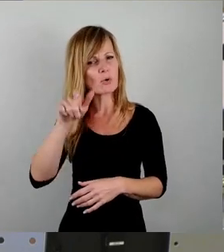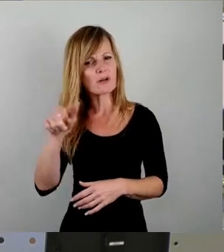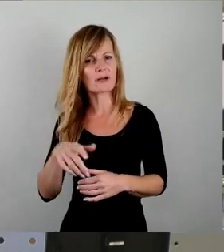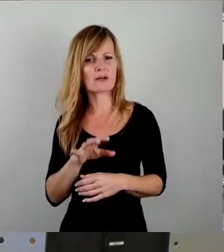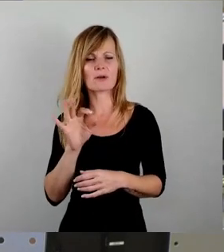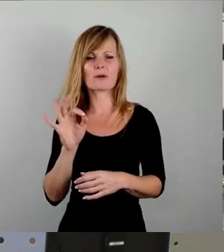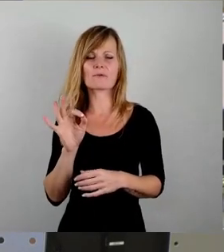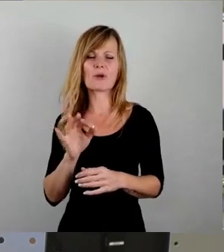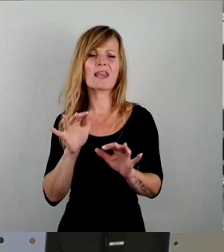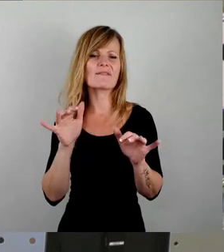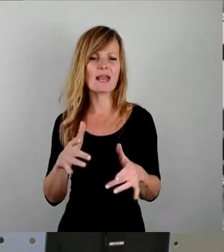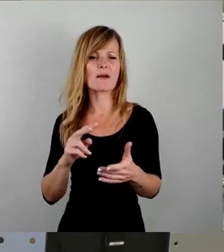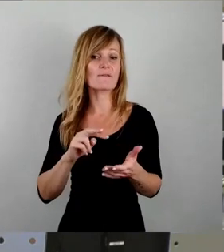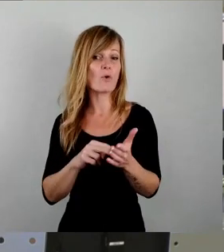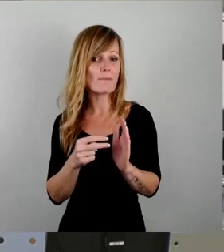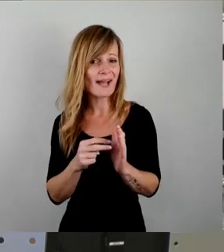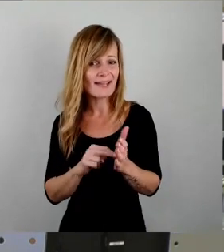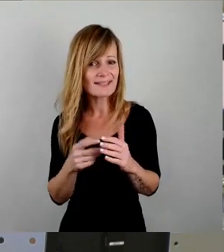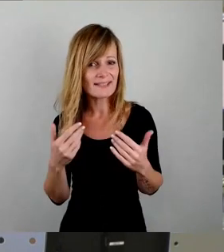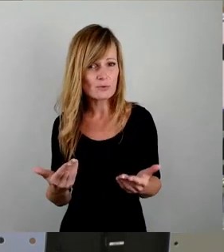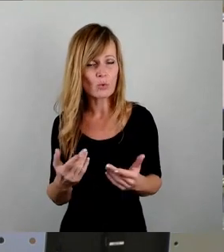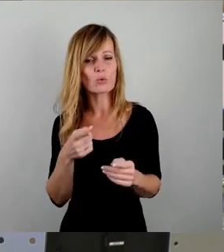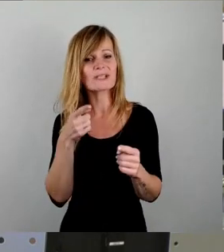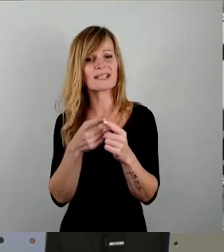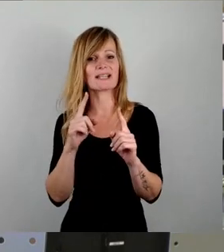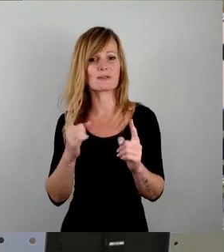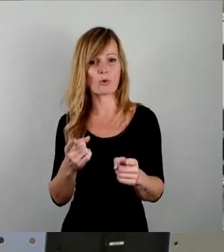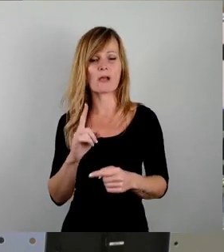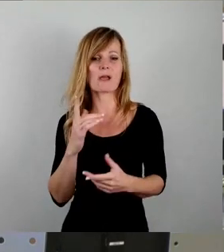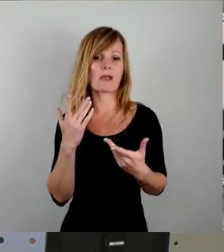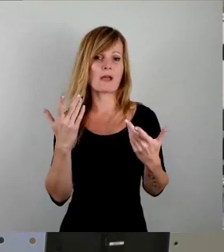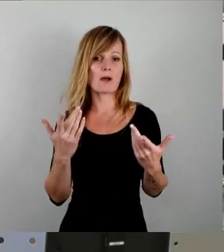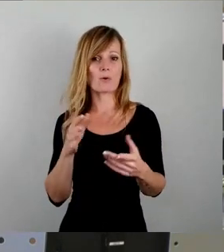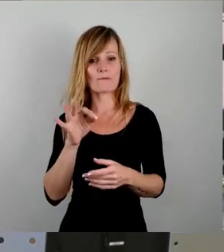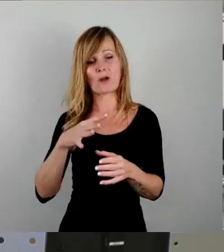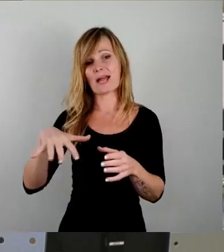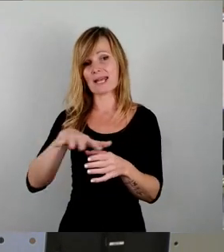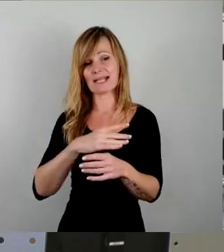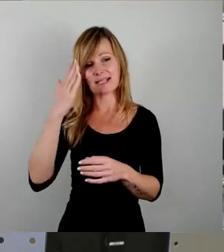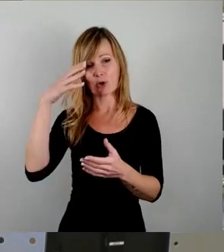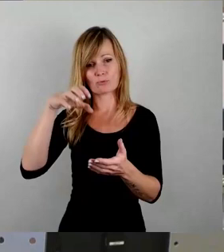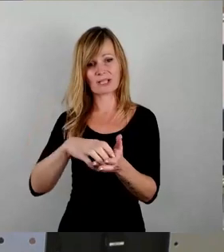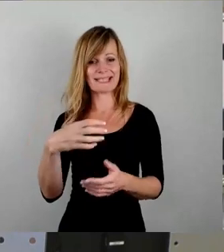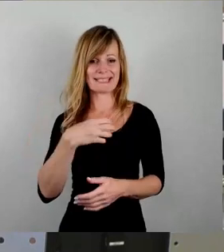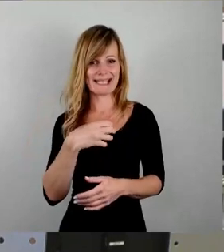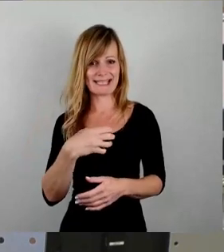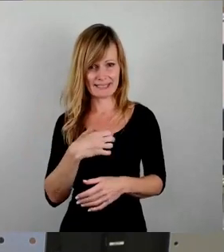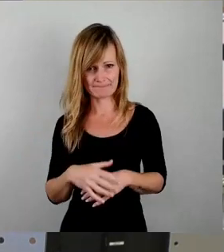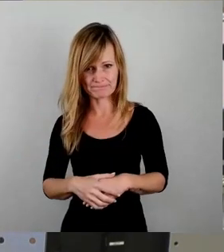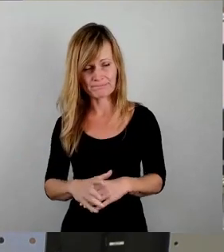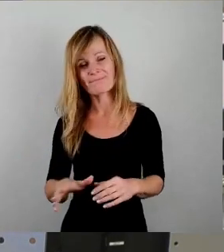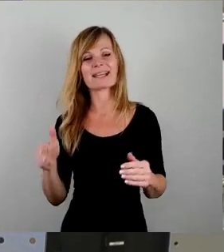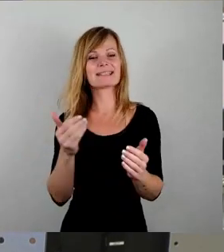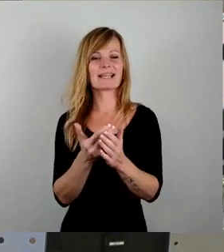vorbereitet. Das sollte das Ziel sein, auch bei der Landeshauptstadt Dresden. Daher hat die Stadt als untere